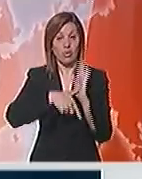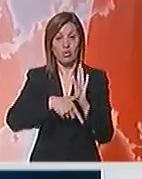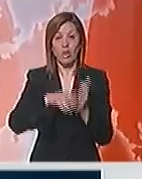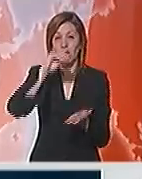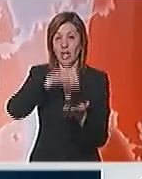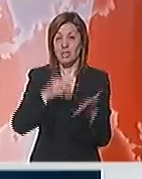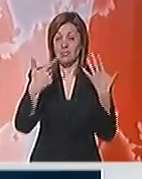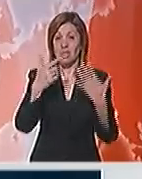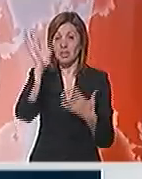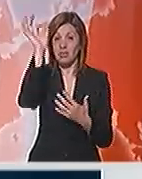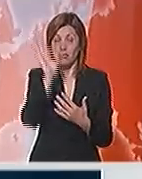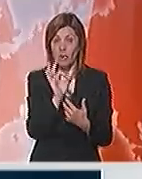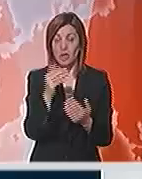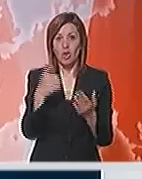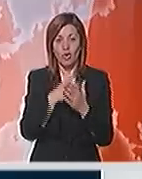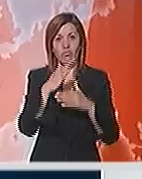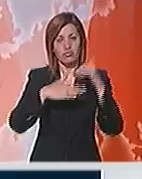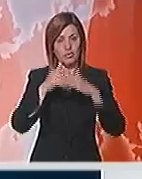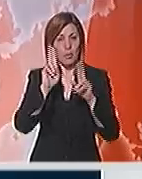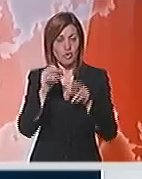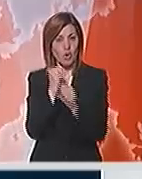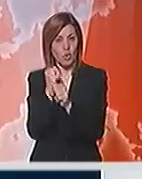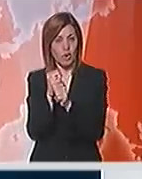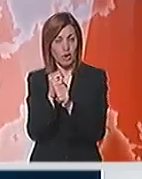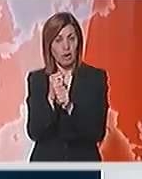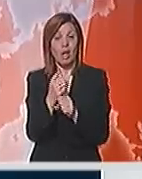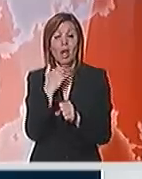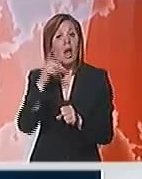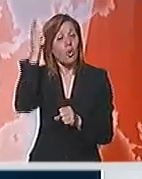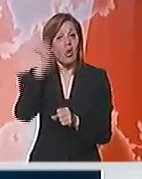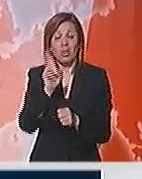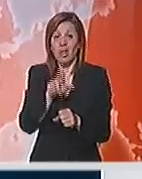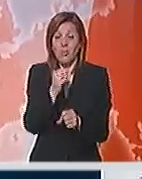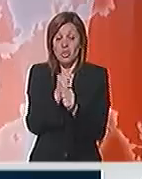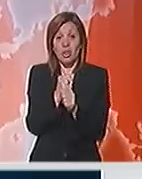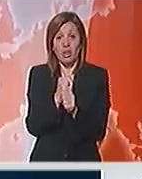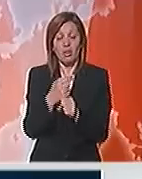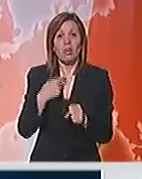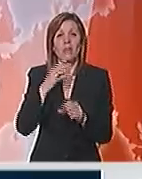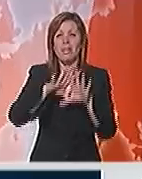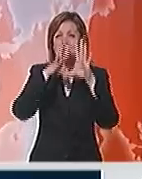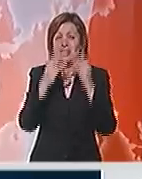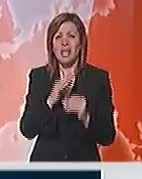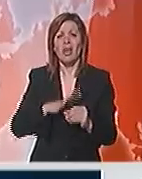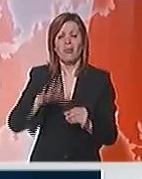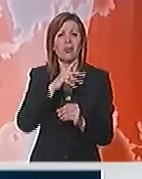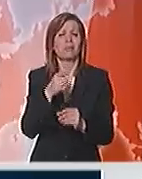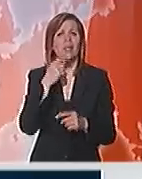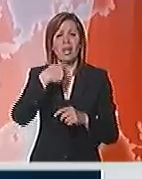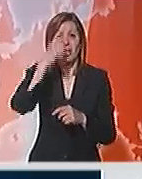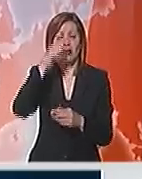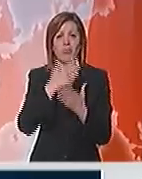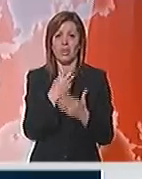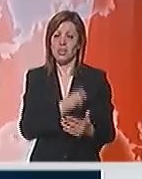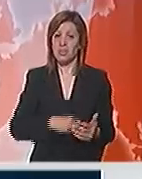nalazi 70% potencijalnih građevinska operativa. Ukoliko Beograd ne proradi, mislim da će celokupna građevinska sezona da bude u